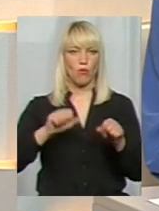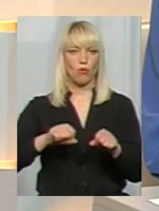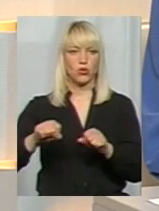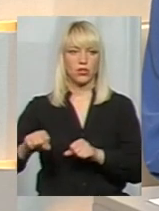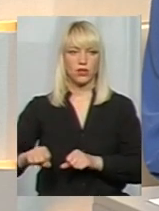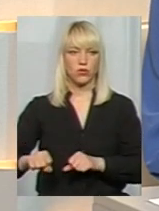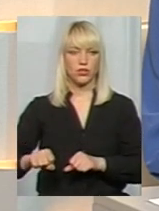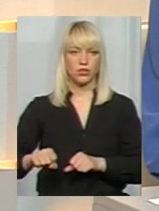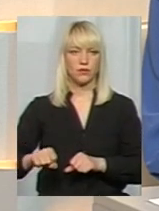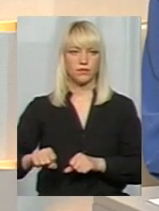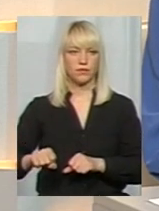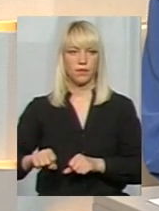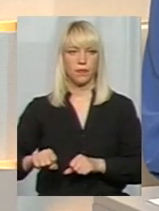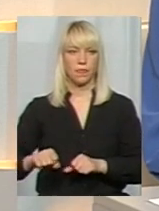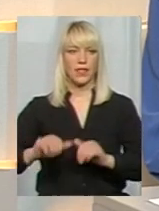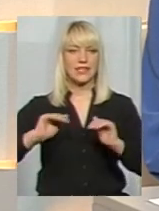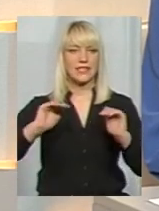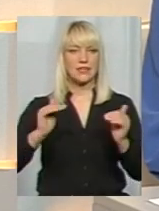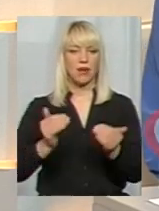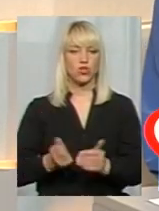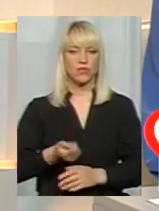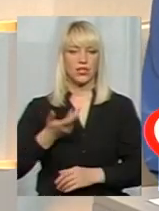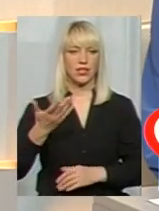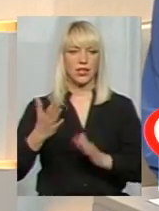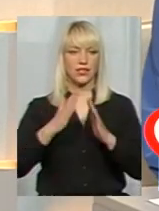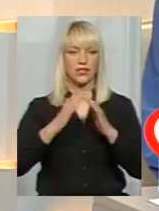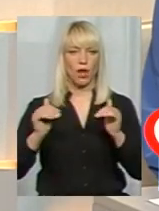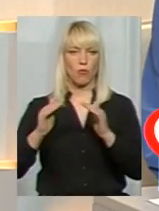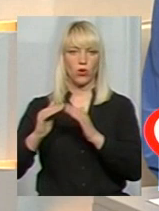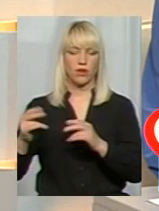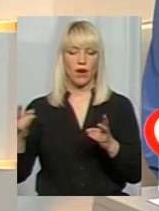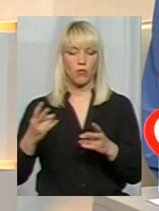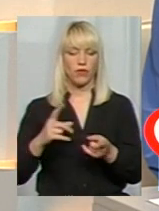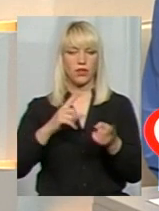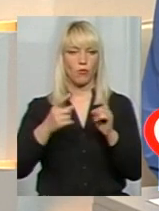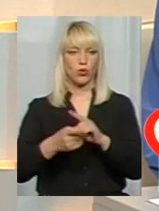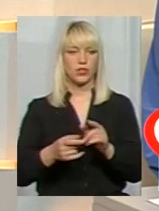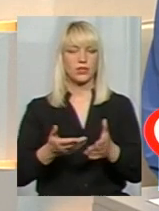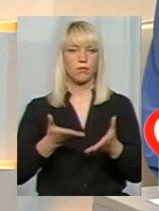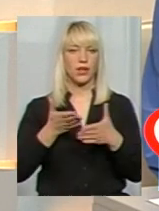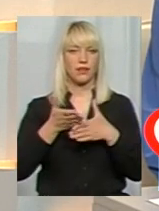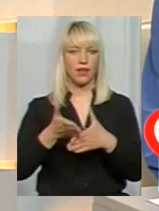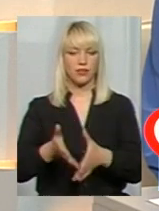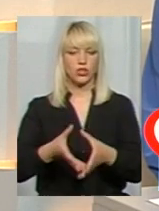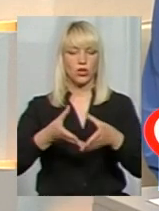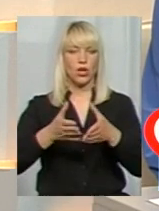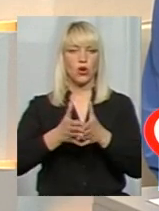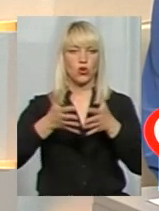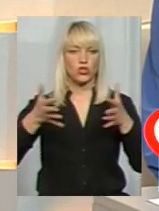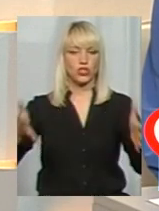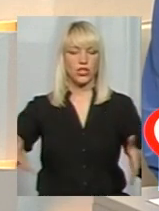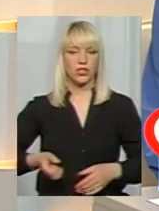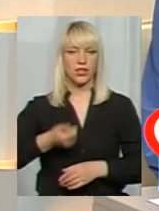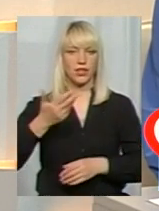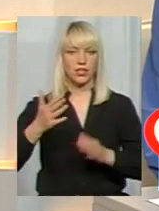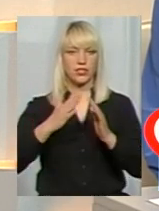зменшувати кількість таборів, а навпаки повинні сприяти розширенню кількості таборів. І тому